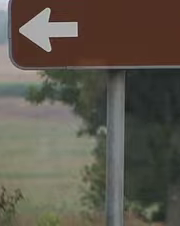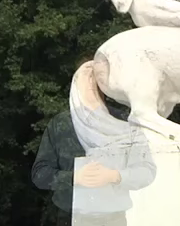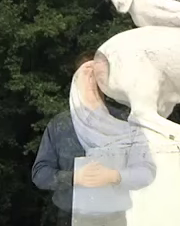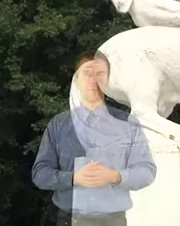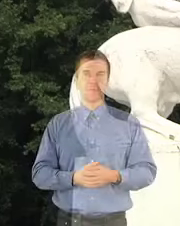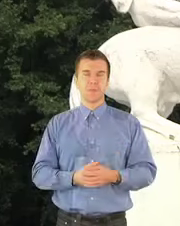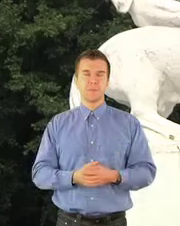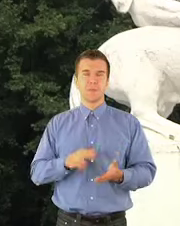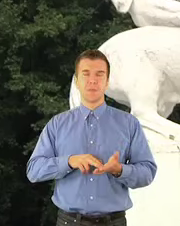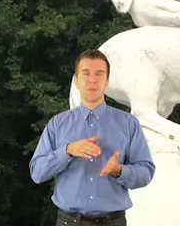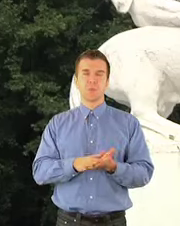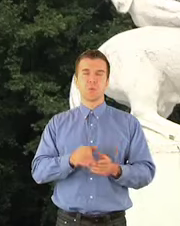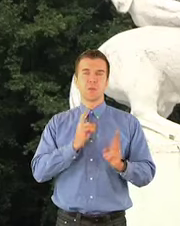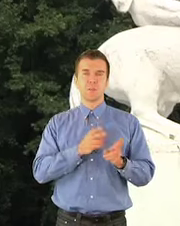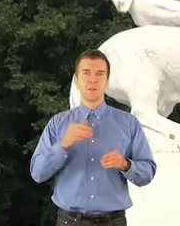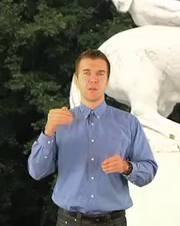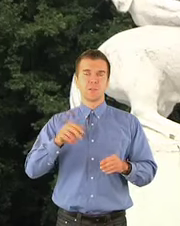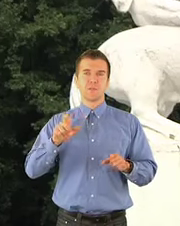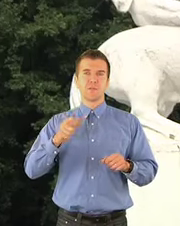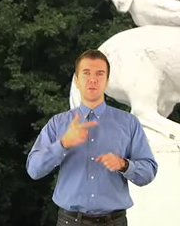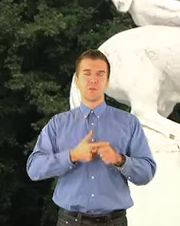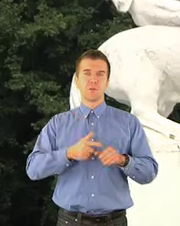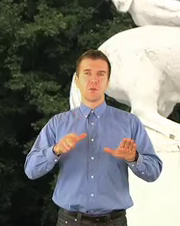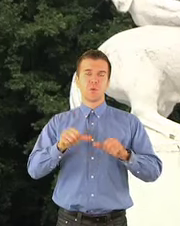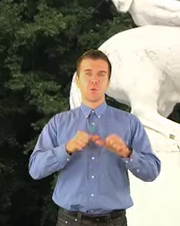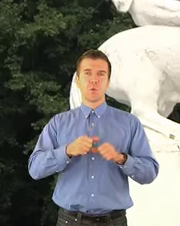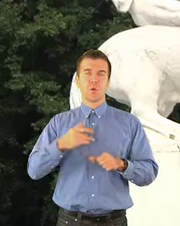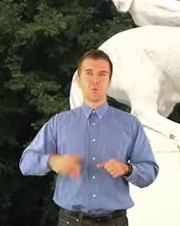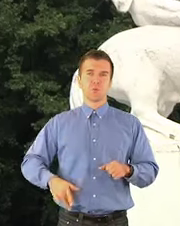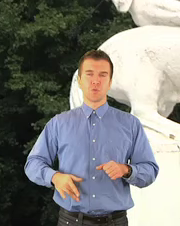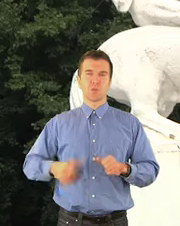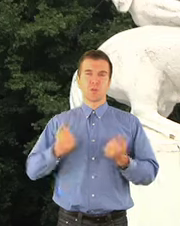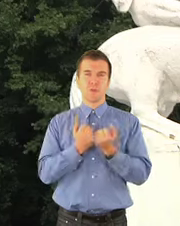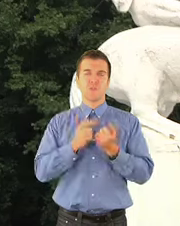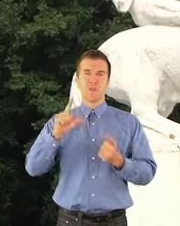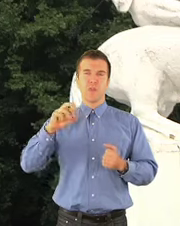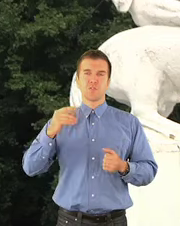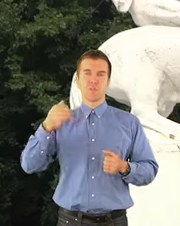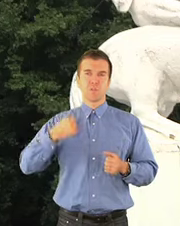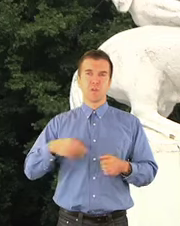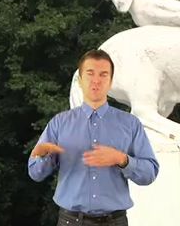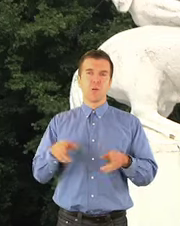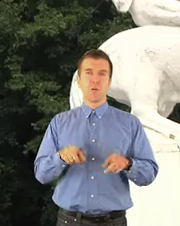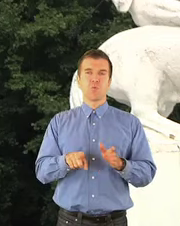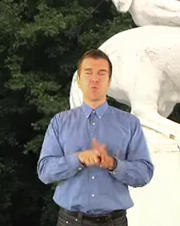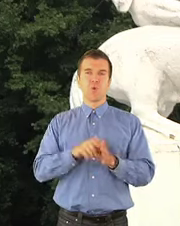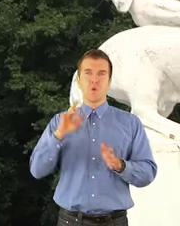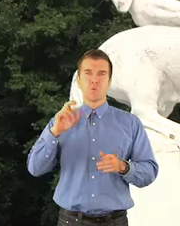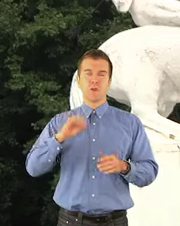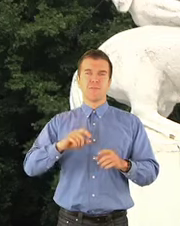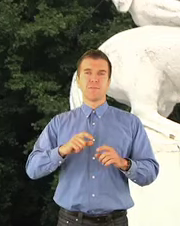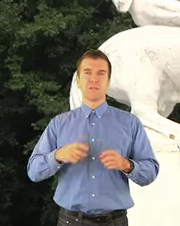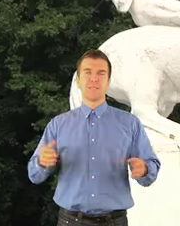Na początku listopada 1227 roku książę krakowski Leszek Biały zwoł do Gąsawy zjazd dzielnicowy wszystkich